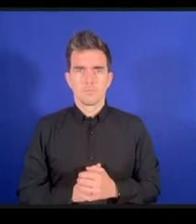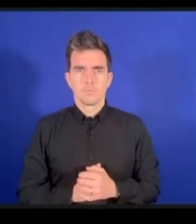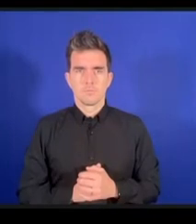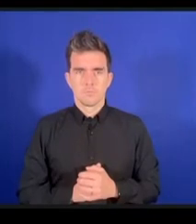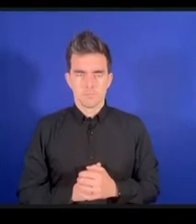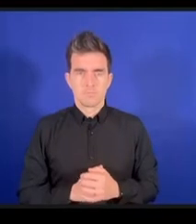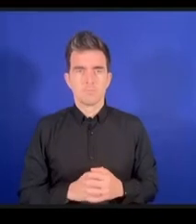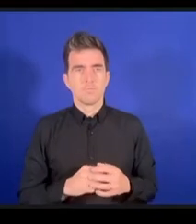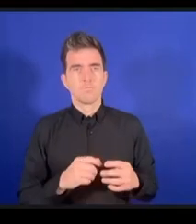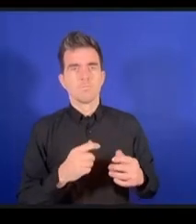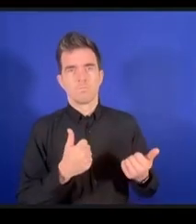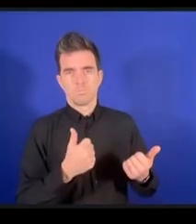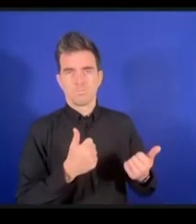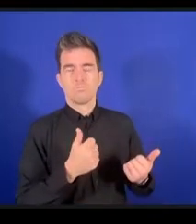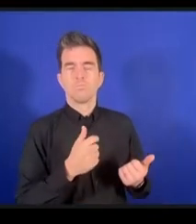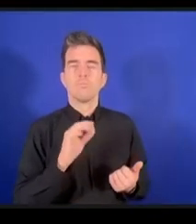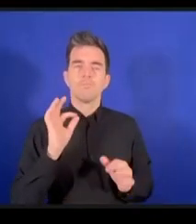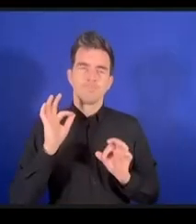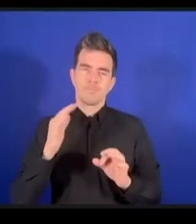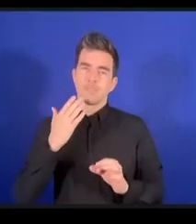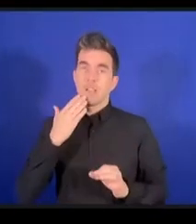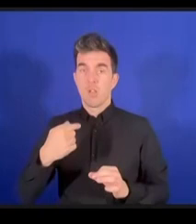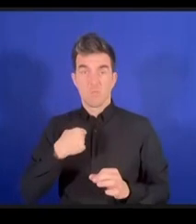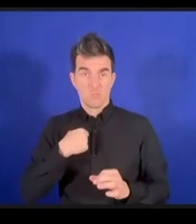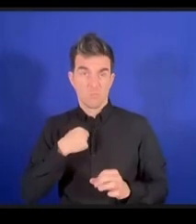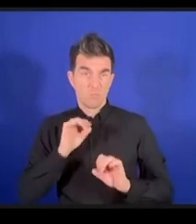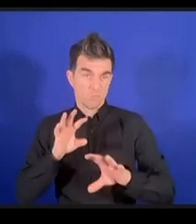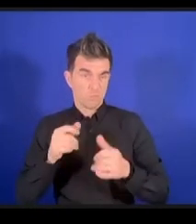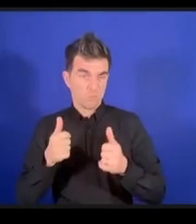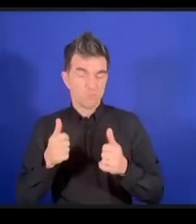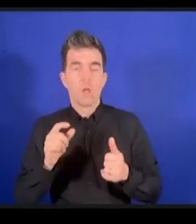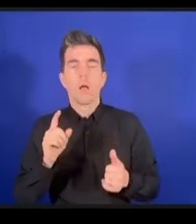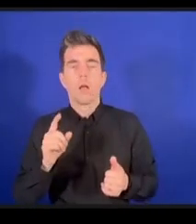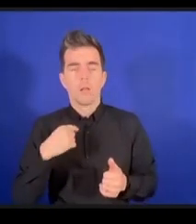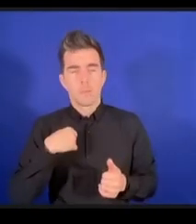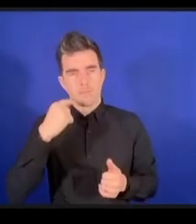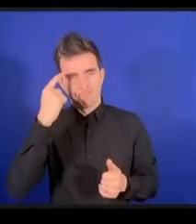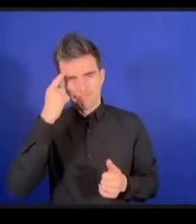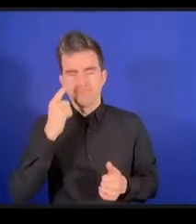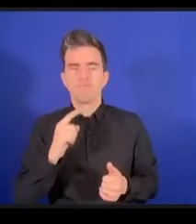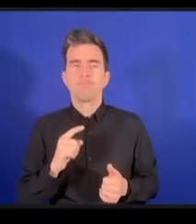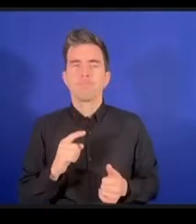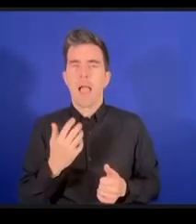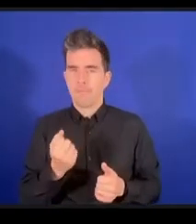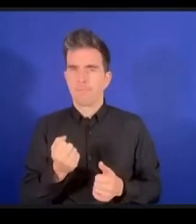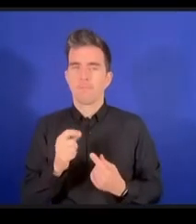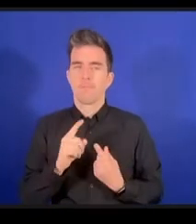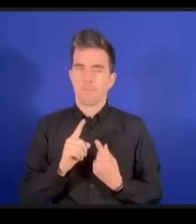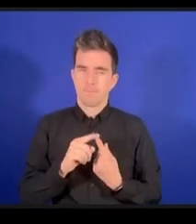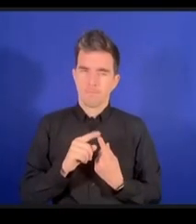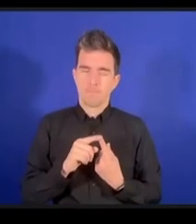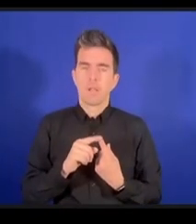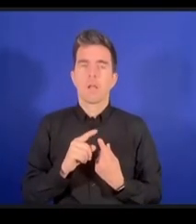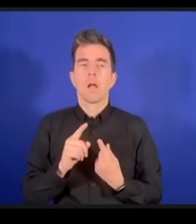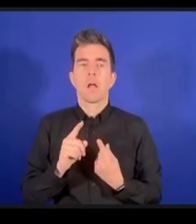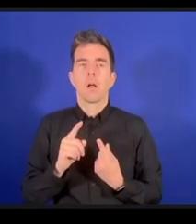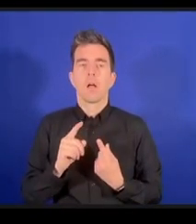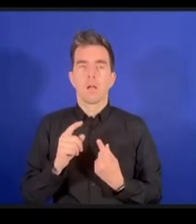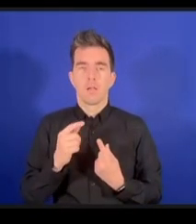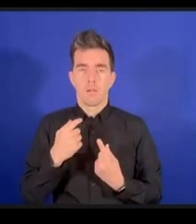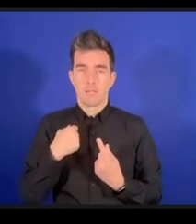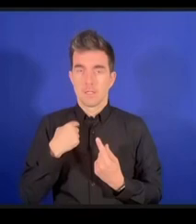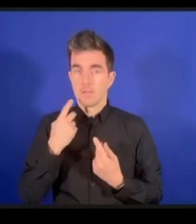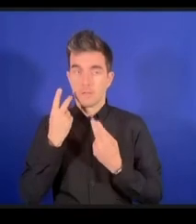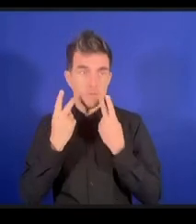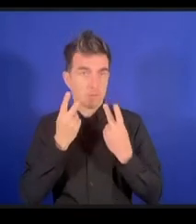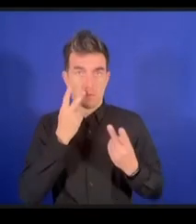oui je vais essayer de répondre je crois qu'il y a quelque chose que j'ai appris cette semaine pendant ma présence ici on voit que